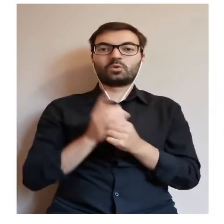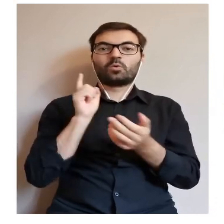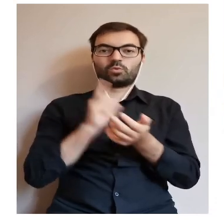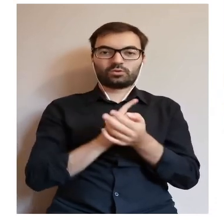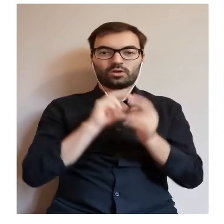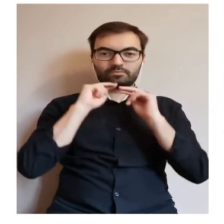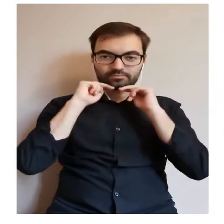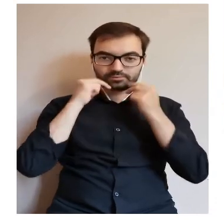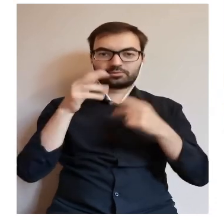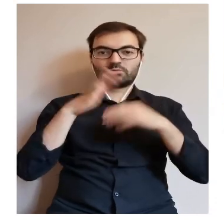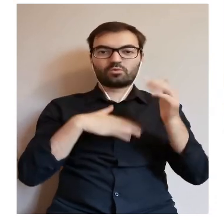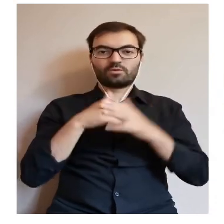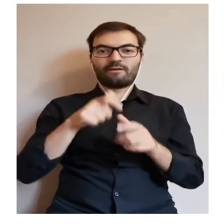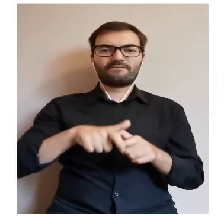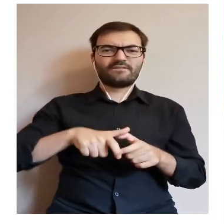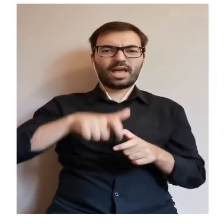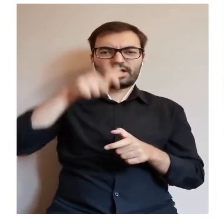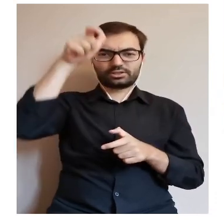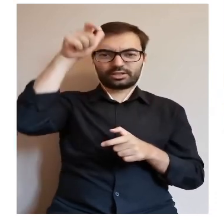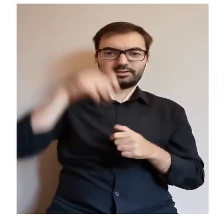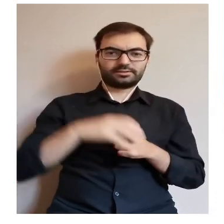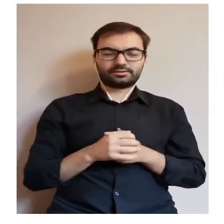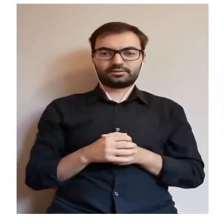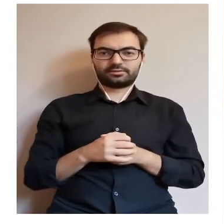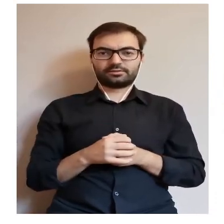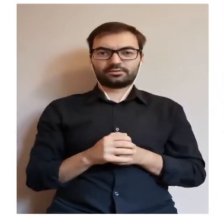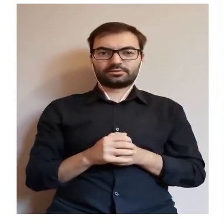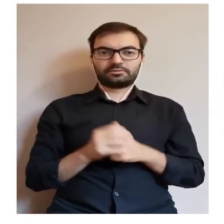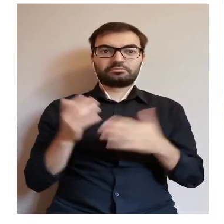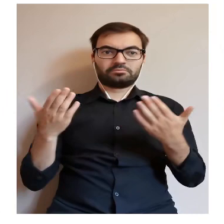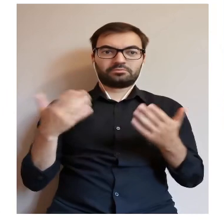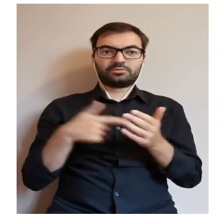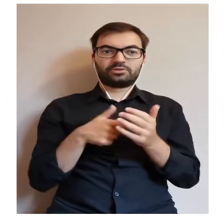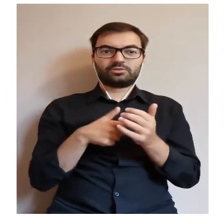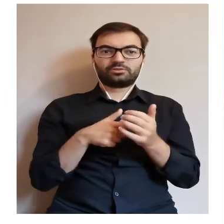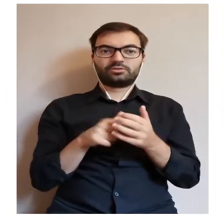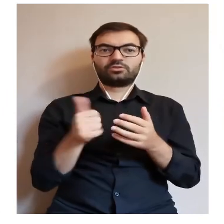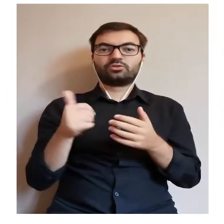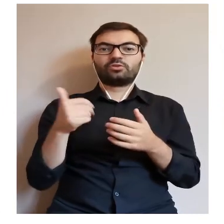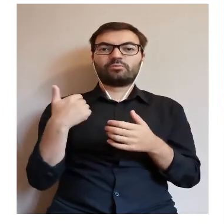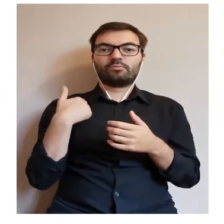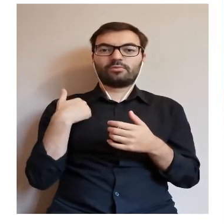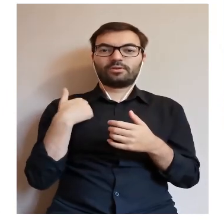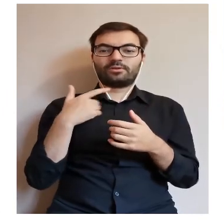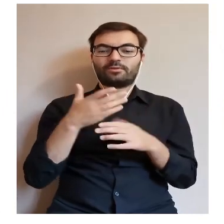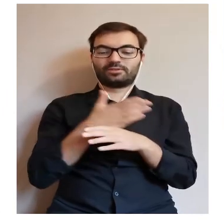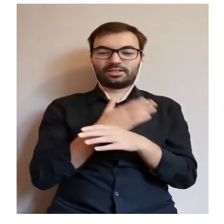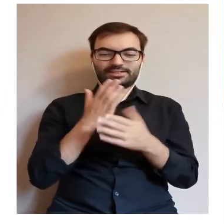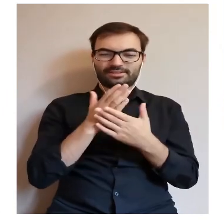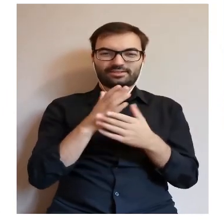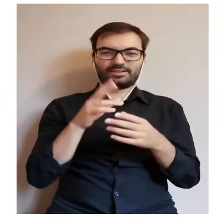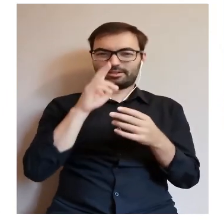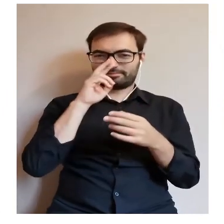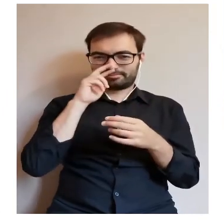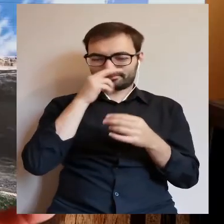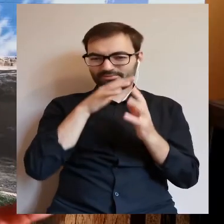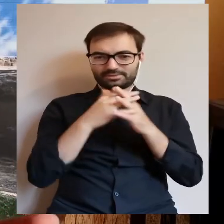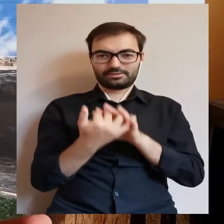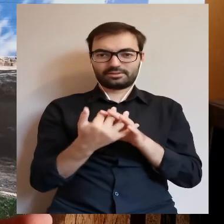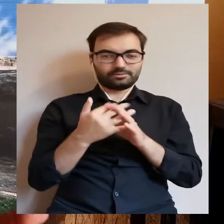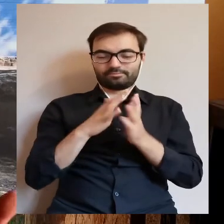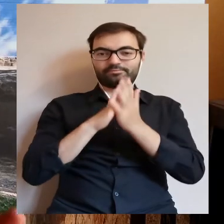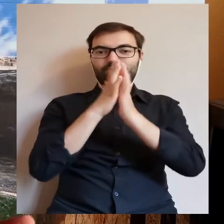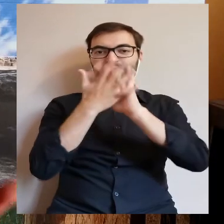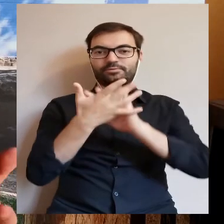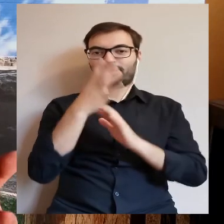Udało się odbudować wieżę, udało się w ogóle doprowadzić do tego, że rzeczywiście to, co było już tylko kupą gruzu, wygląda